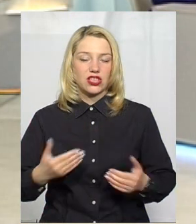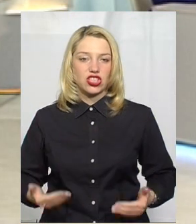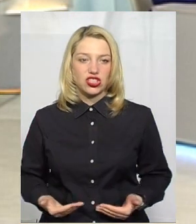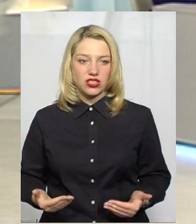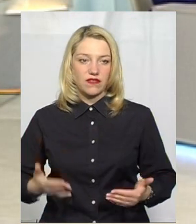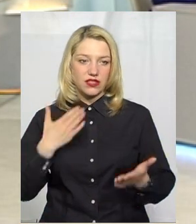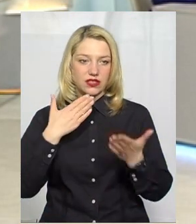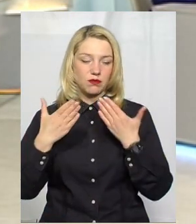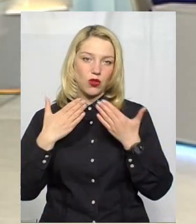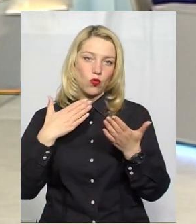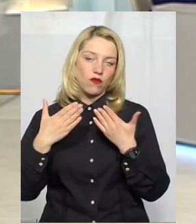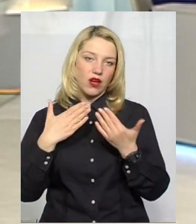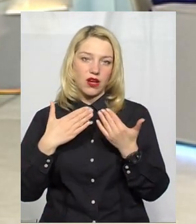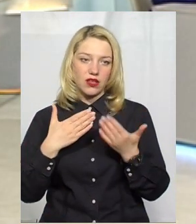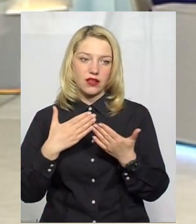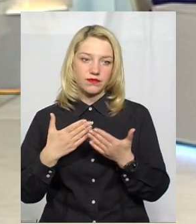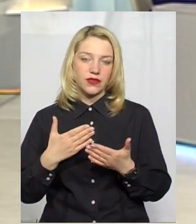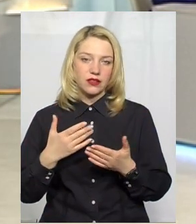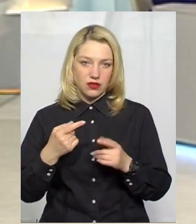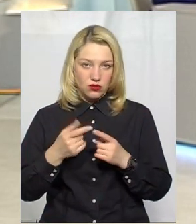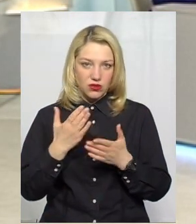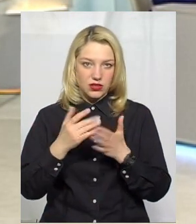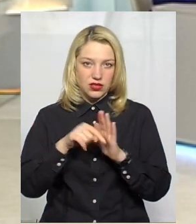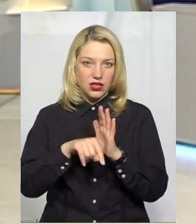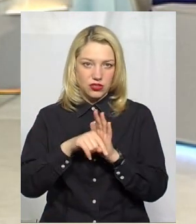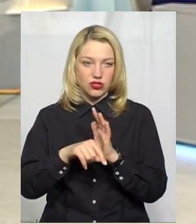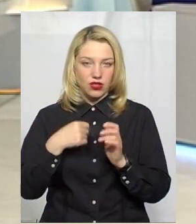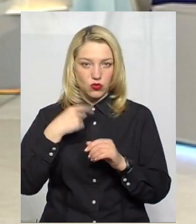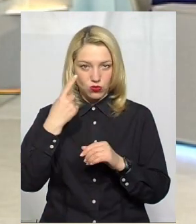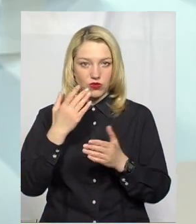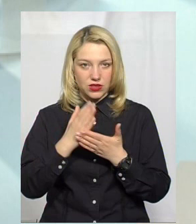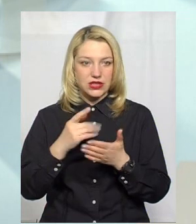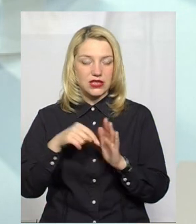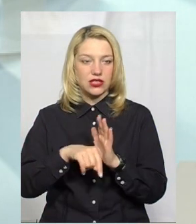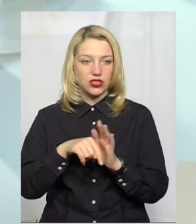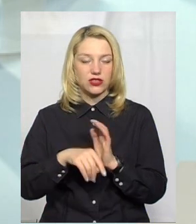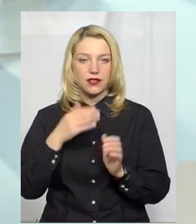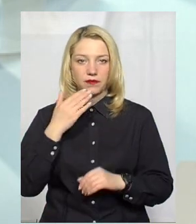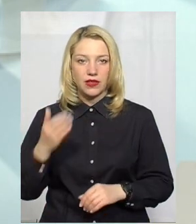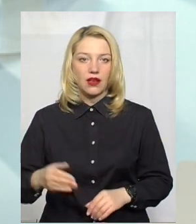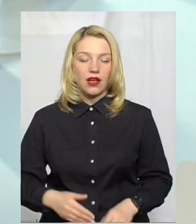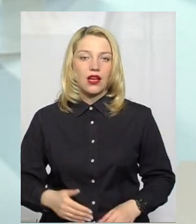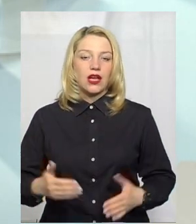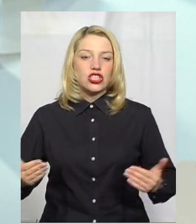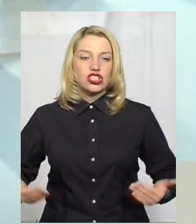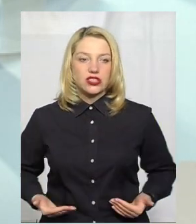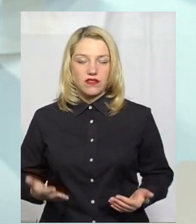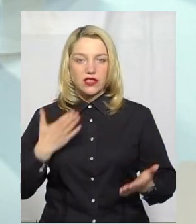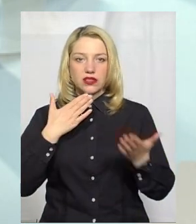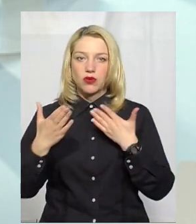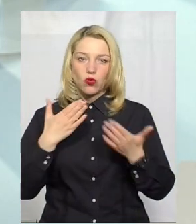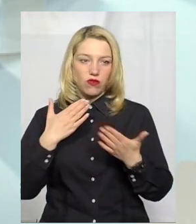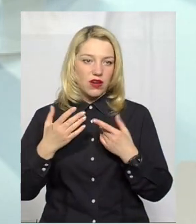тут, я думаю, має яке значення. Ну, ви знаєте, живе спілкування, я